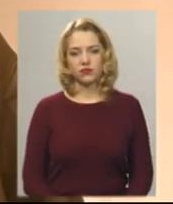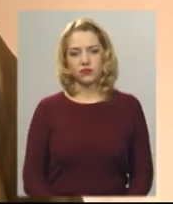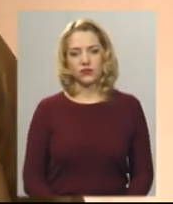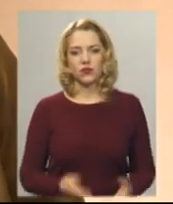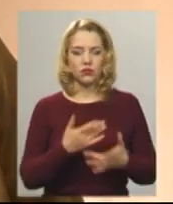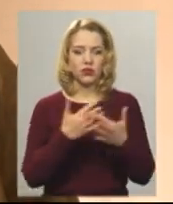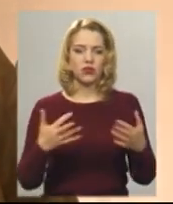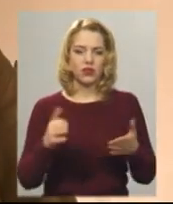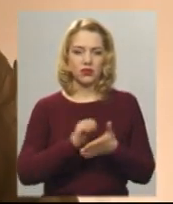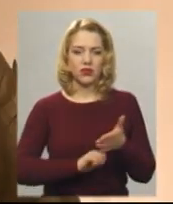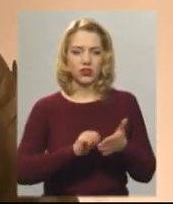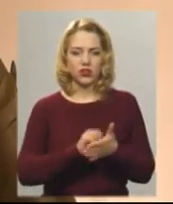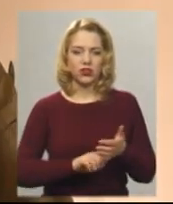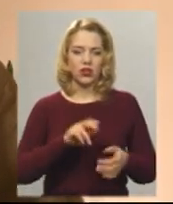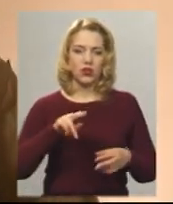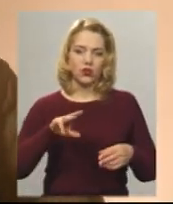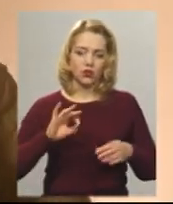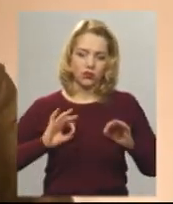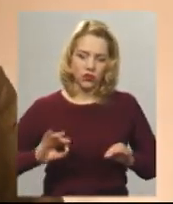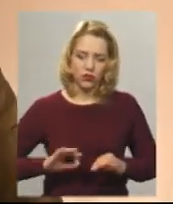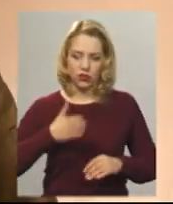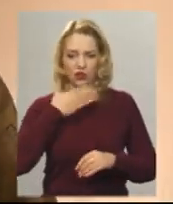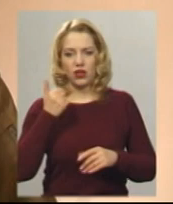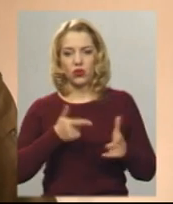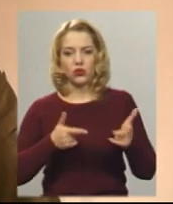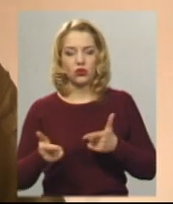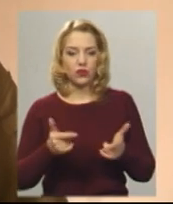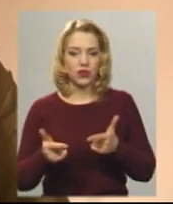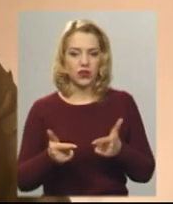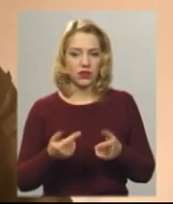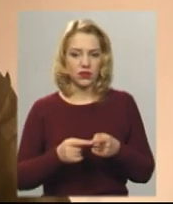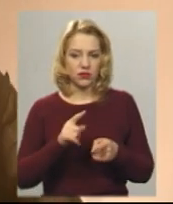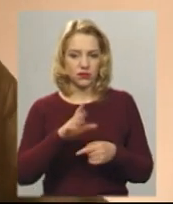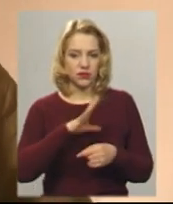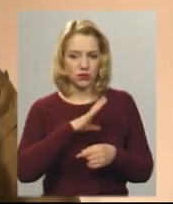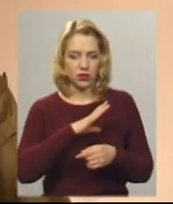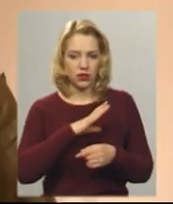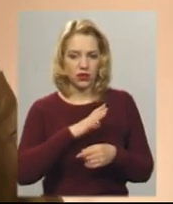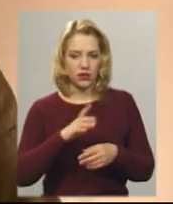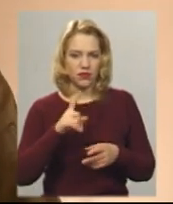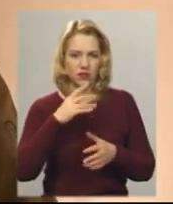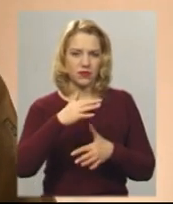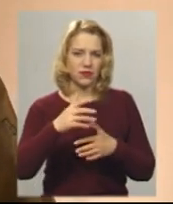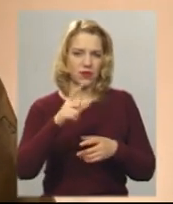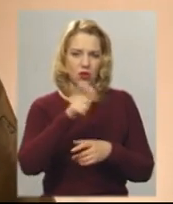різних причинах. То прокурор не готовий, бо там знову таке з відомими подібною перетрубацією.